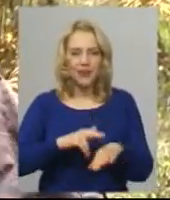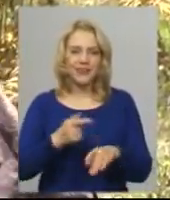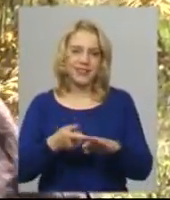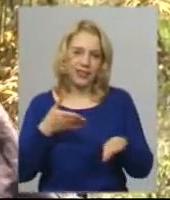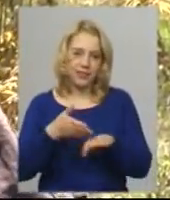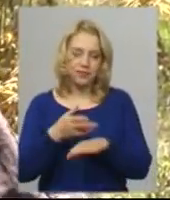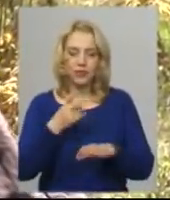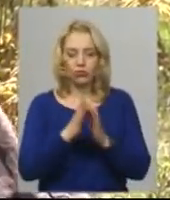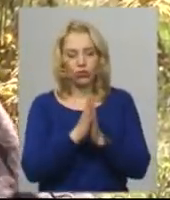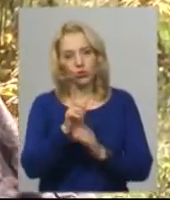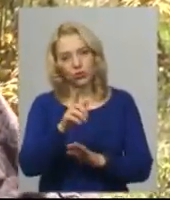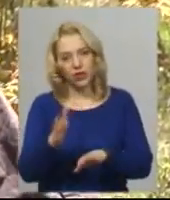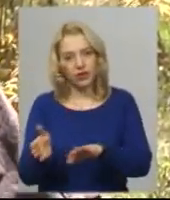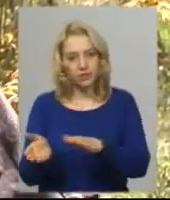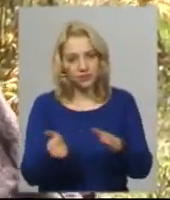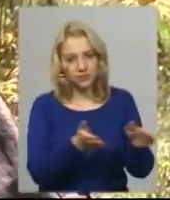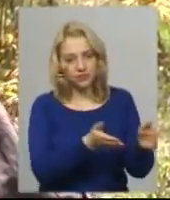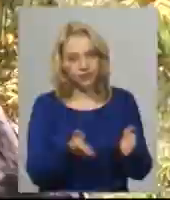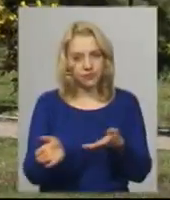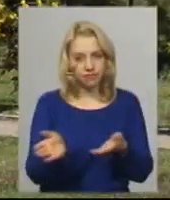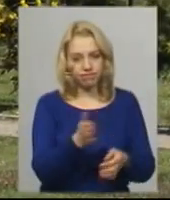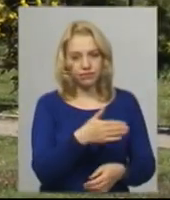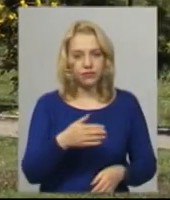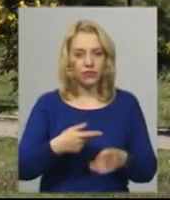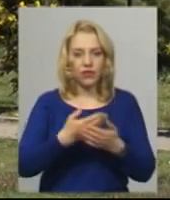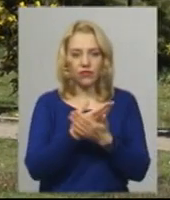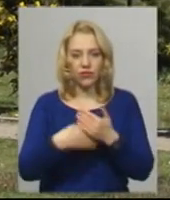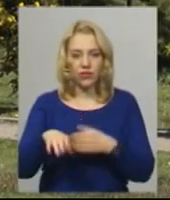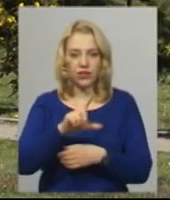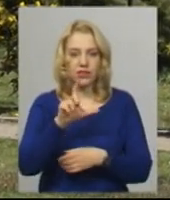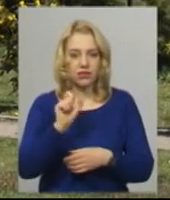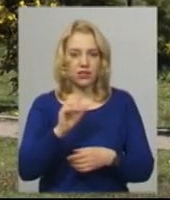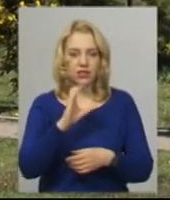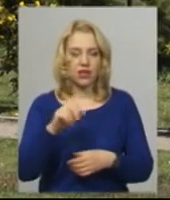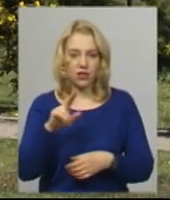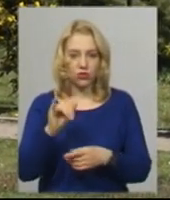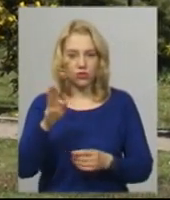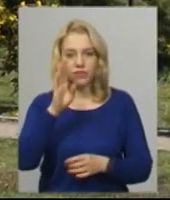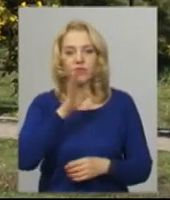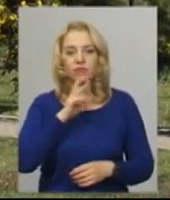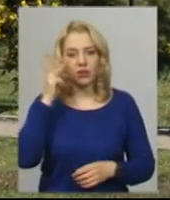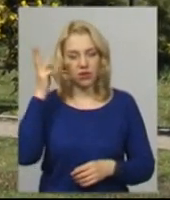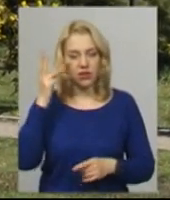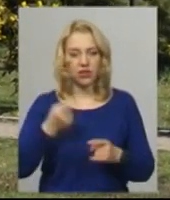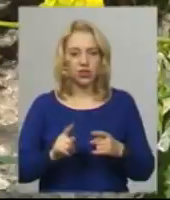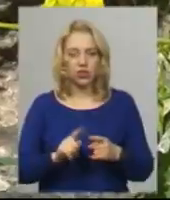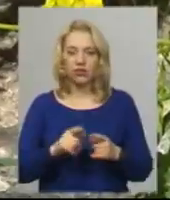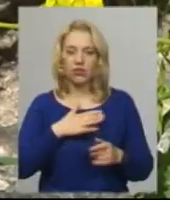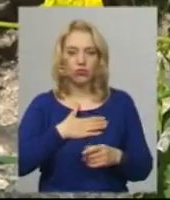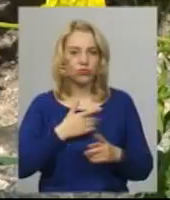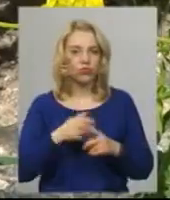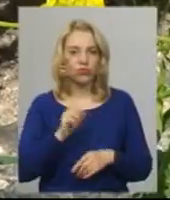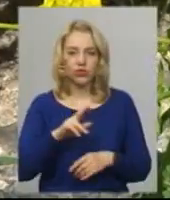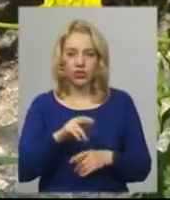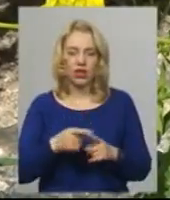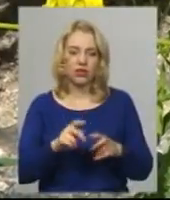гостями, просять людей покинути територію ботанічного саду. Хмельничанка Маргарита живе по близу ботанічного саду і декілька разів на день може